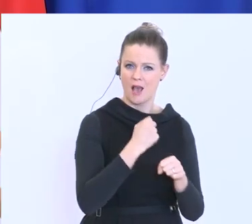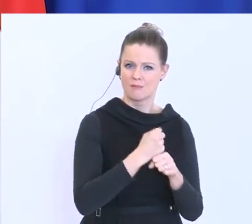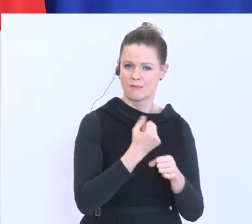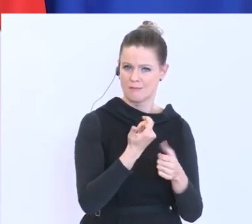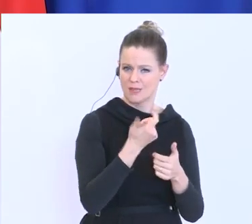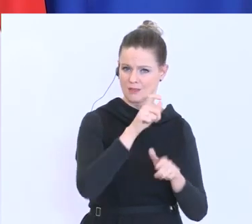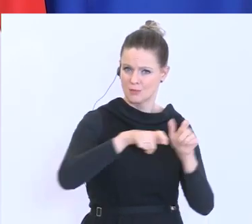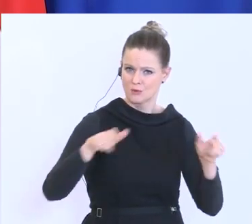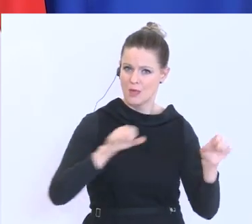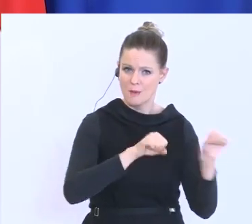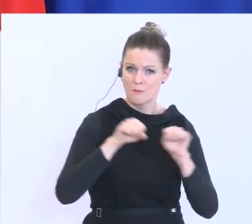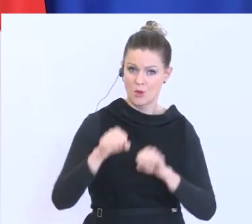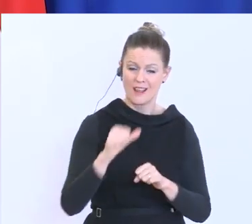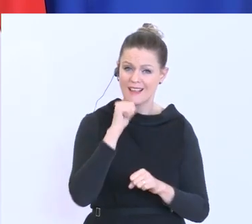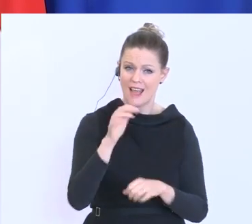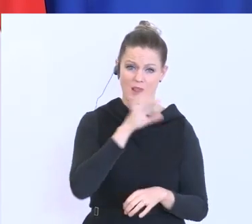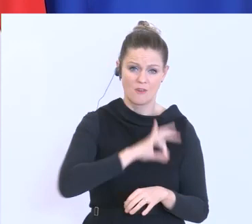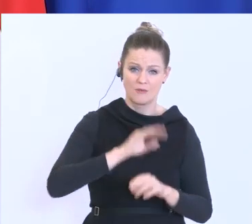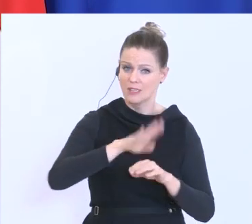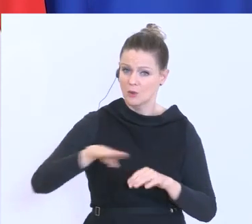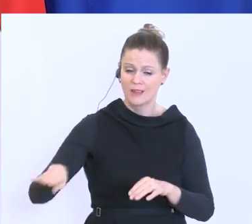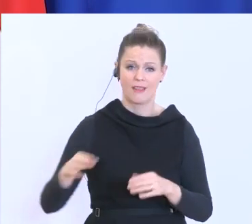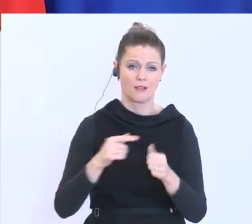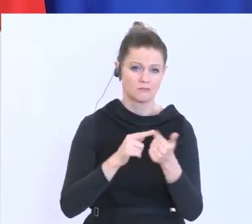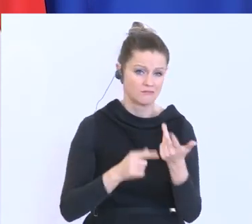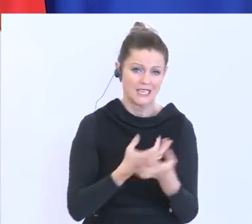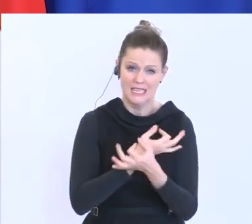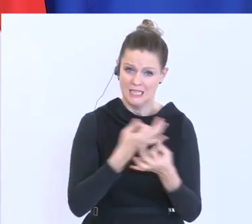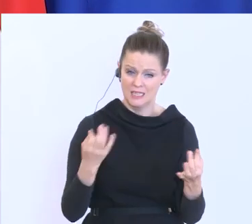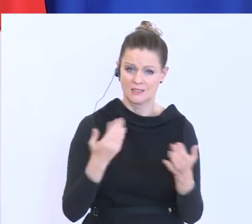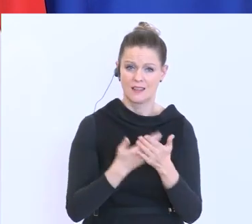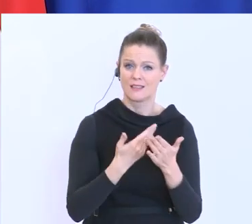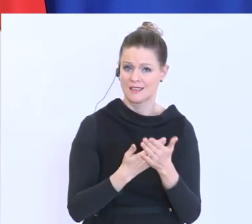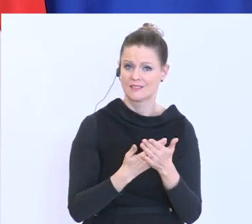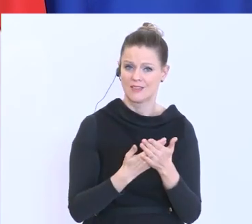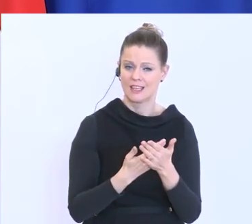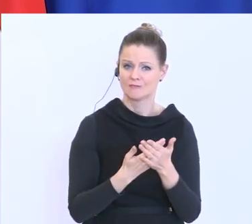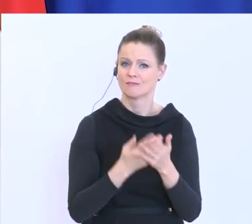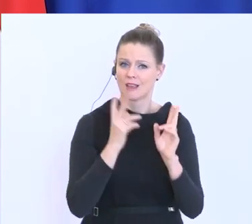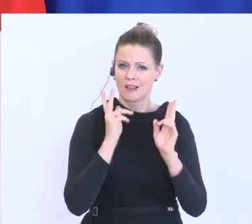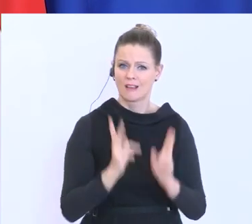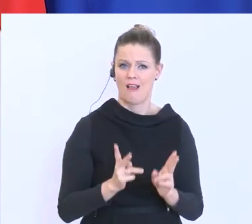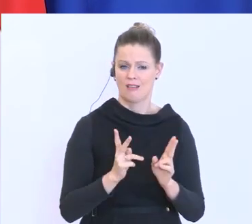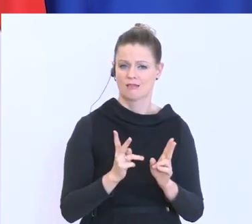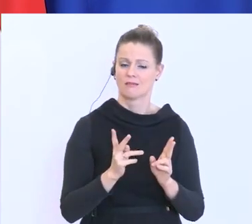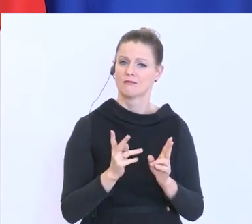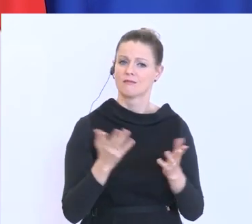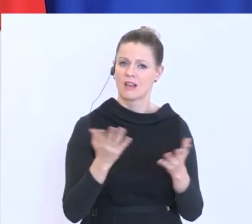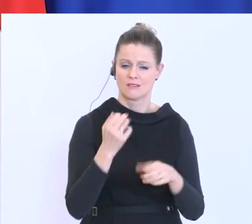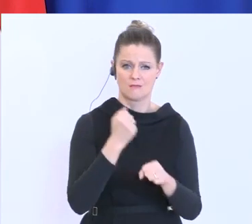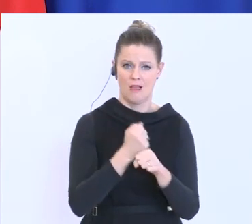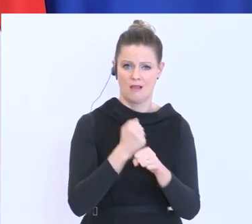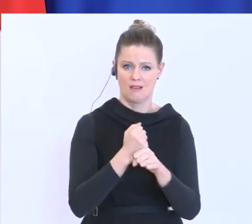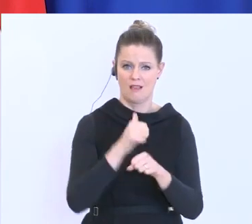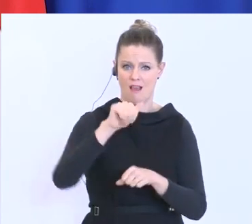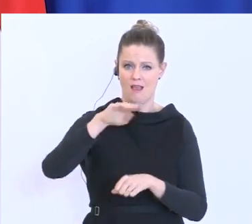weder von Kinderseite noch Großeltern vielleicht mit Nahrungsmittel vor die Tür zu stellen, zu versorgen haben. Meldet